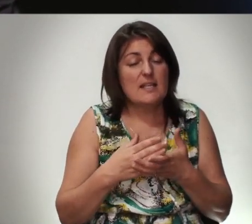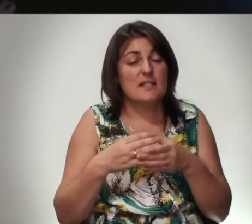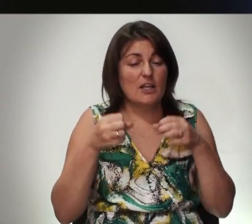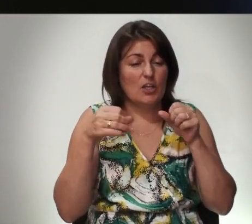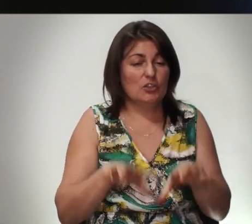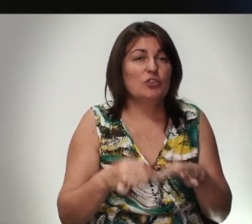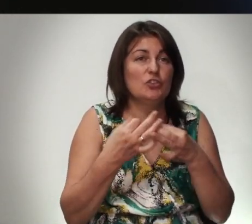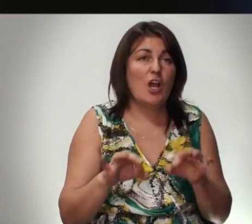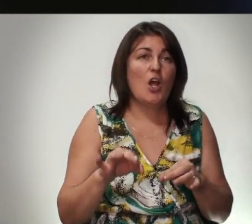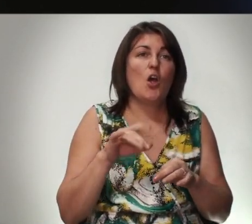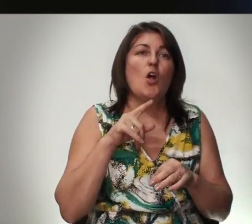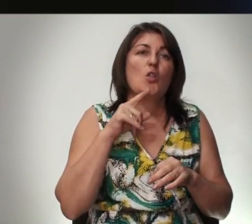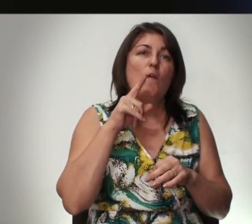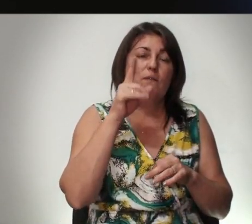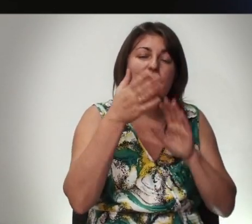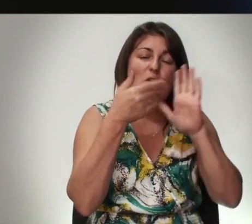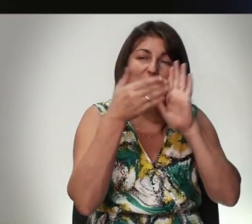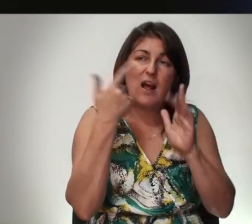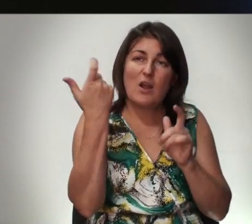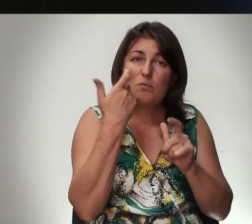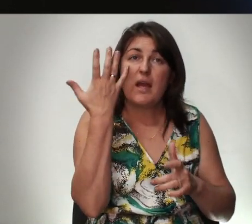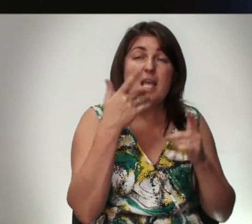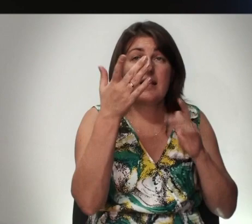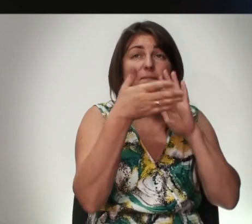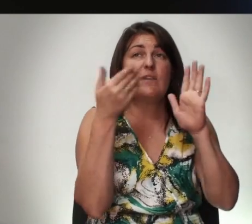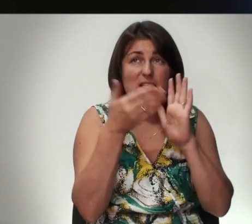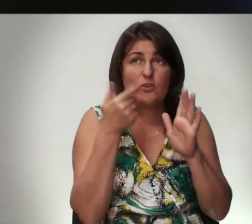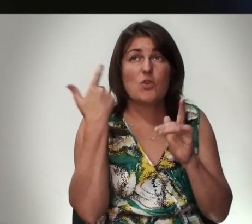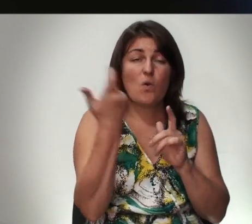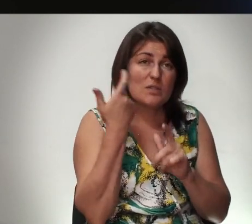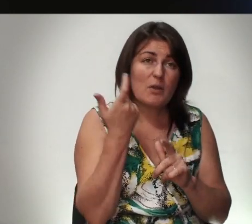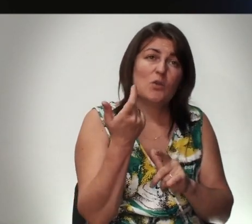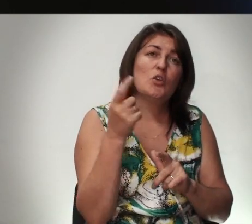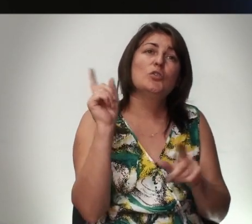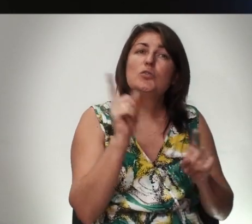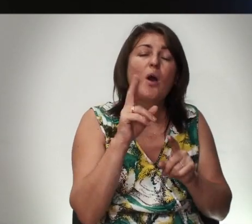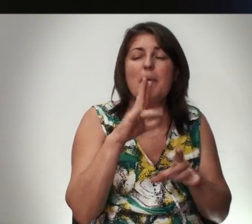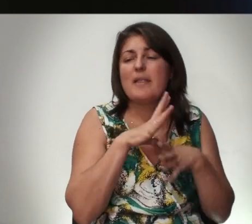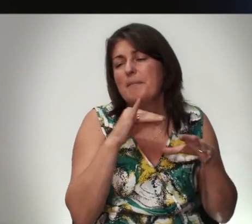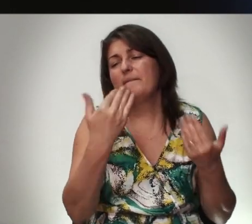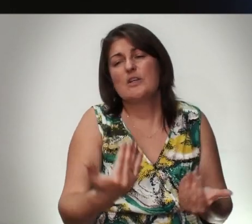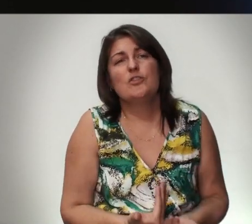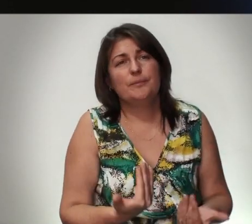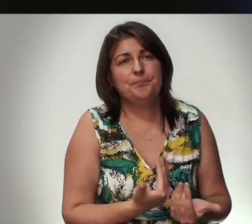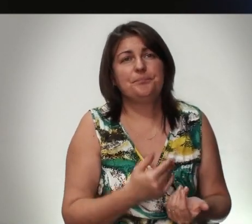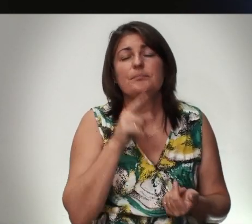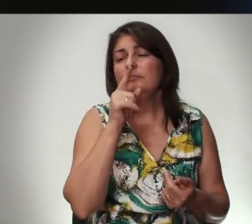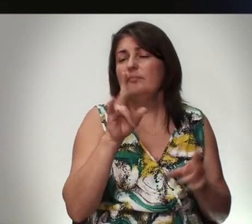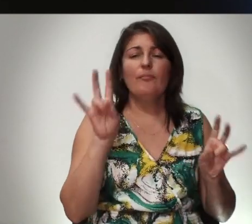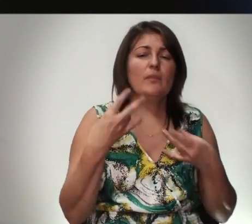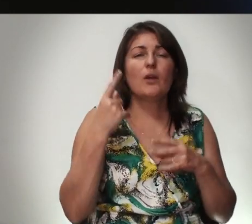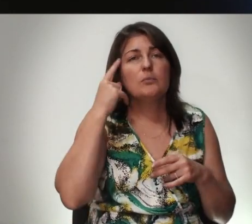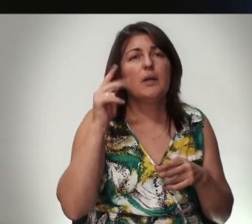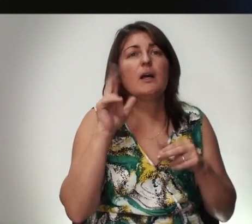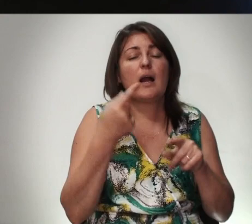Но Возвали Господу Если ты Возвешь Возвешь Господу Что бы ни было В твоей жизни Тебе не надо